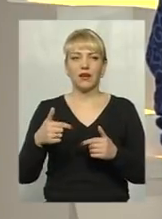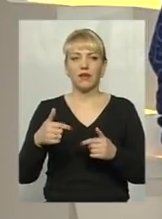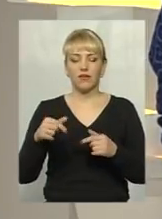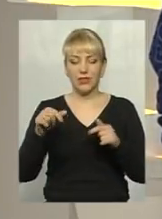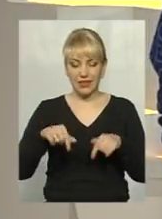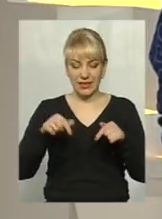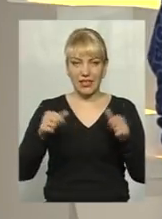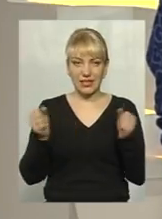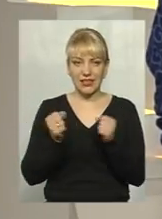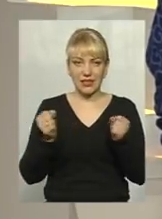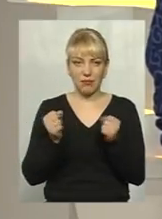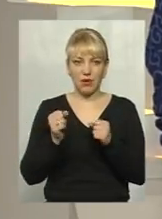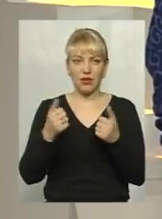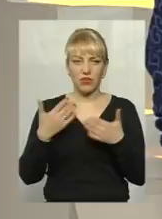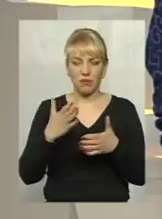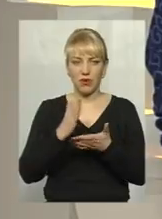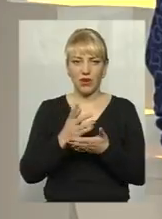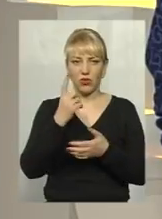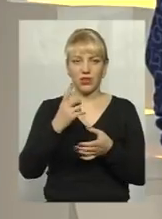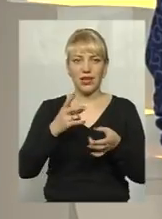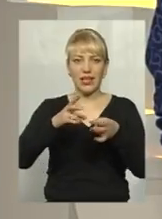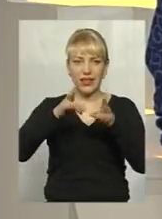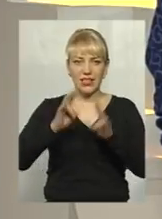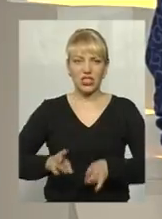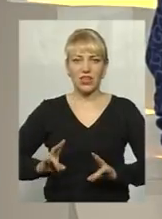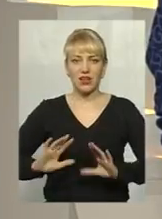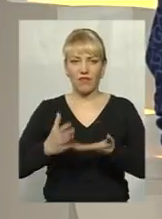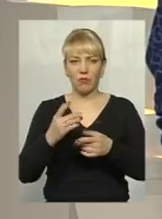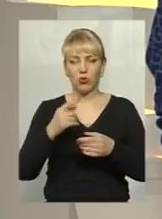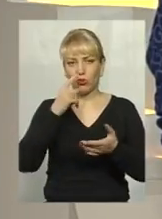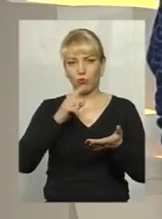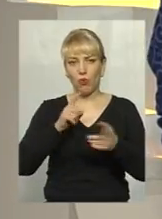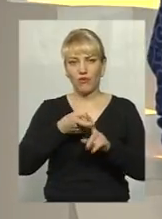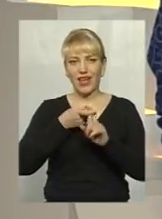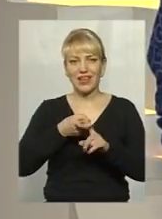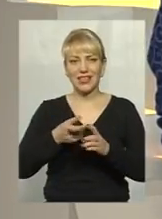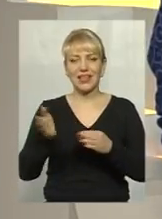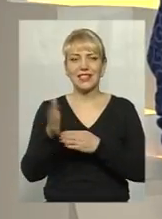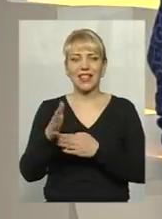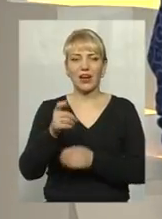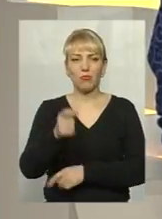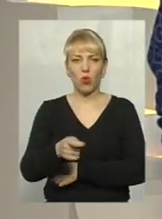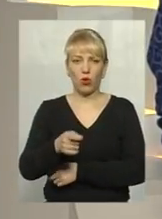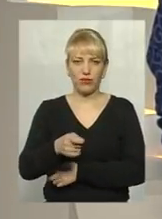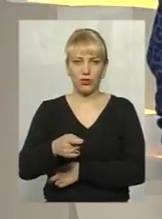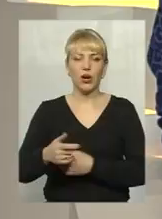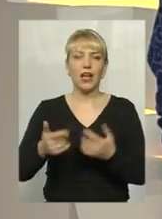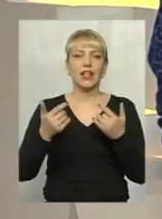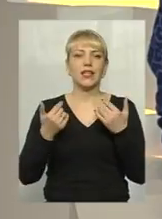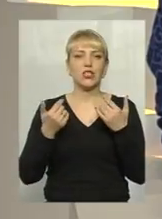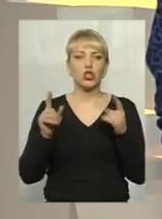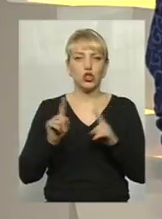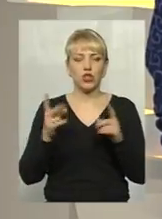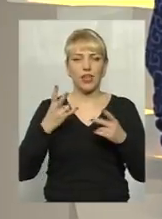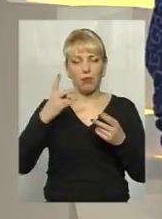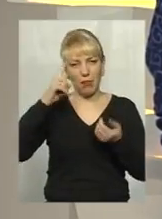ці зими вже мали один нещасний випадок, пов'язаний з риболовлею. А що варто